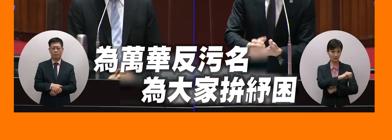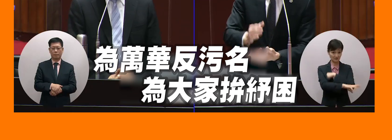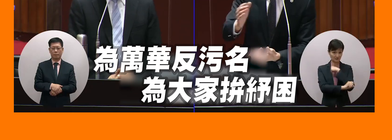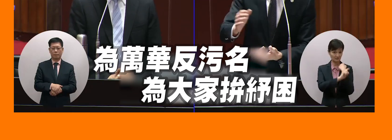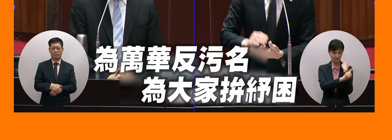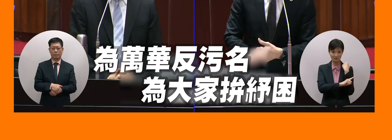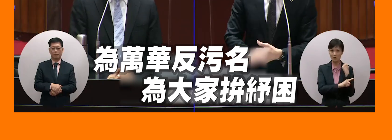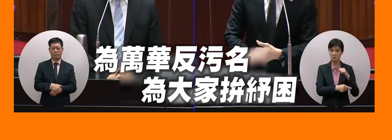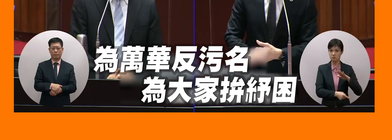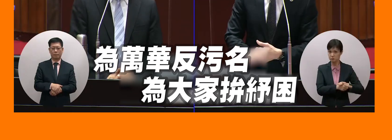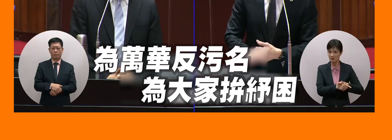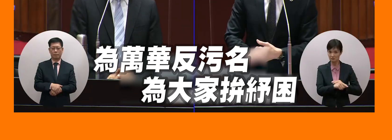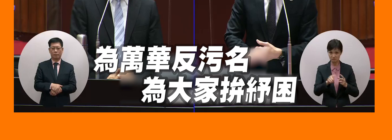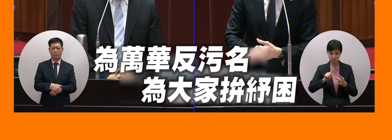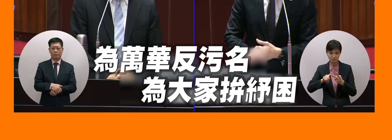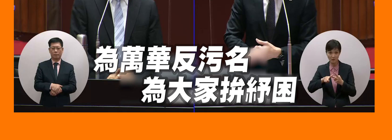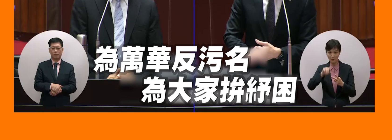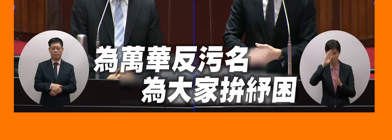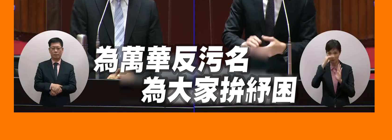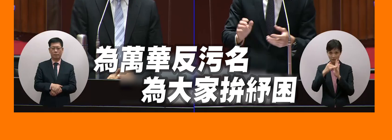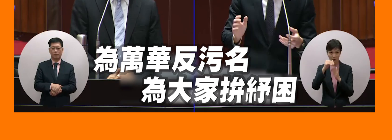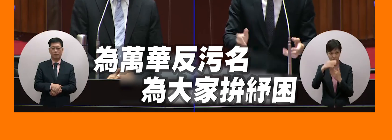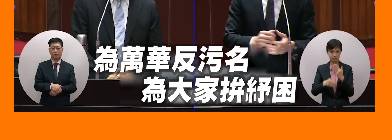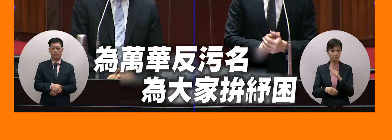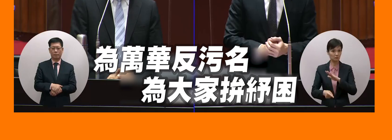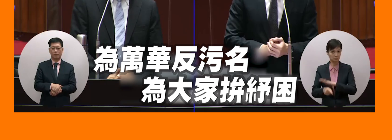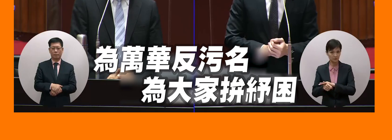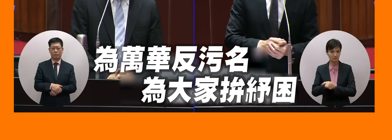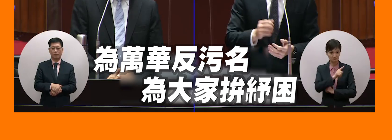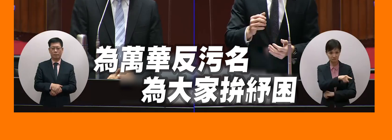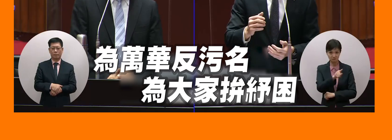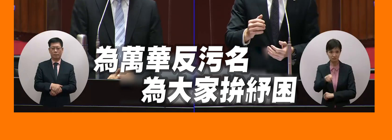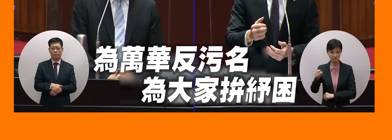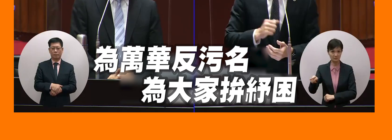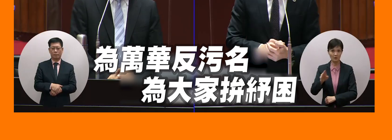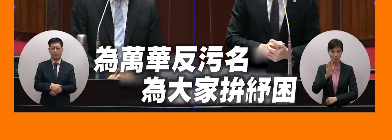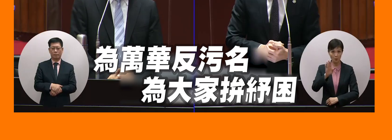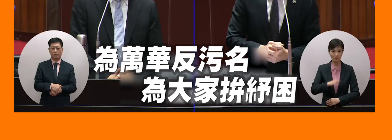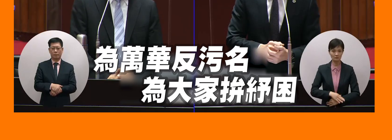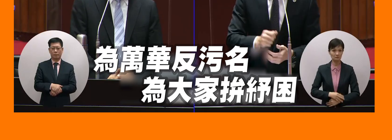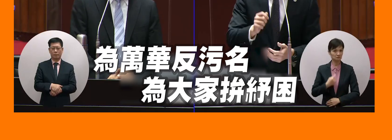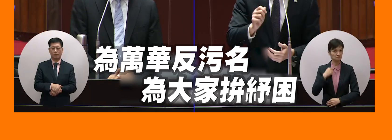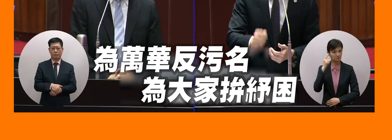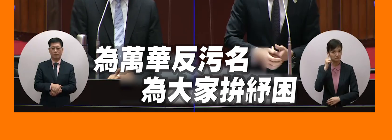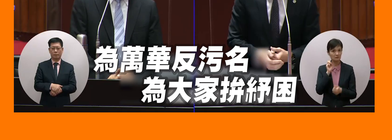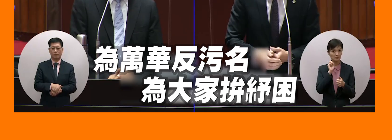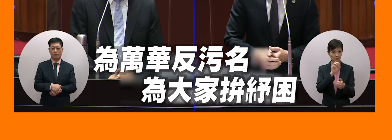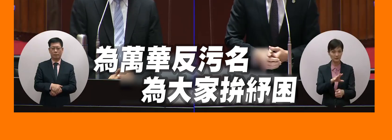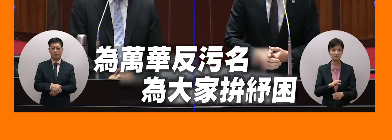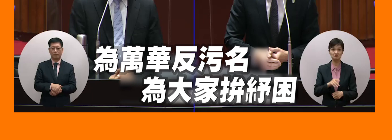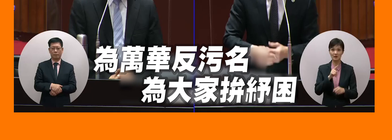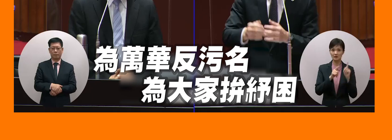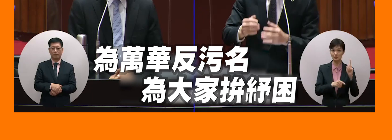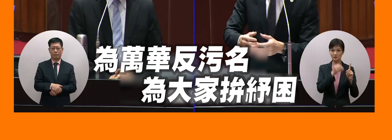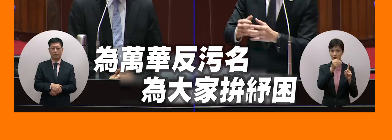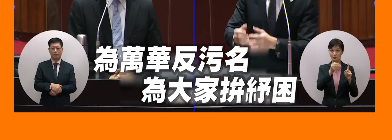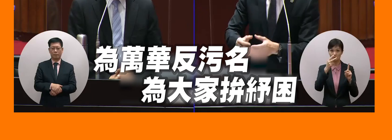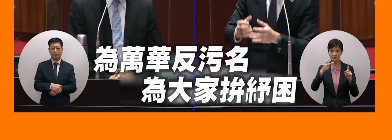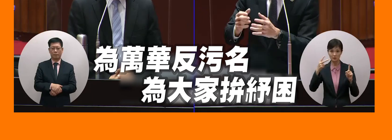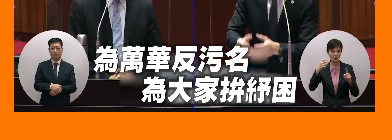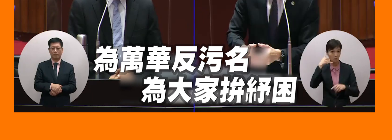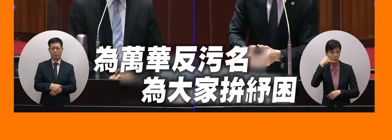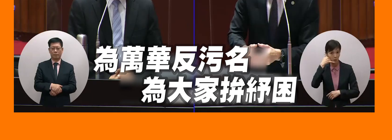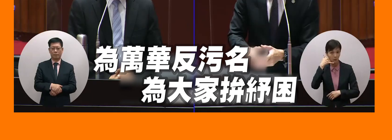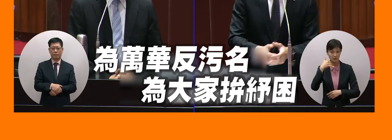的是完全違反我們的方向的這個支援所以我說我是願望在這裡可以補助建議就是1922裡面除了